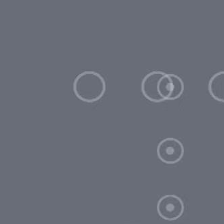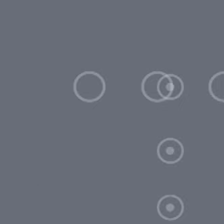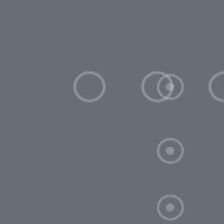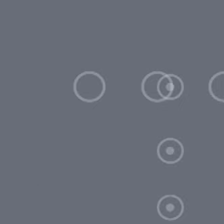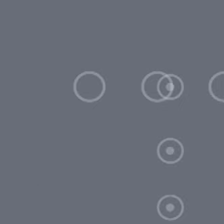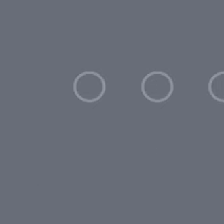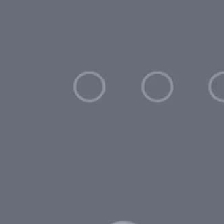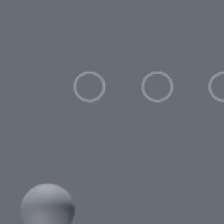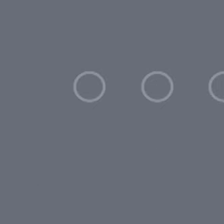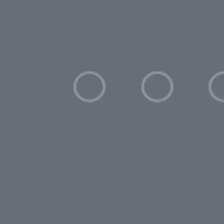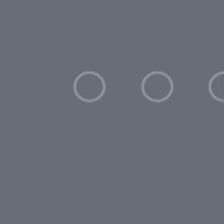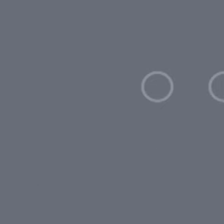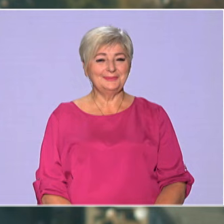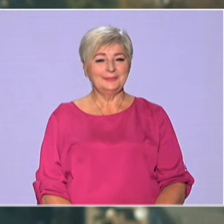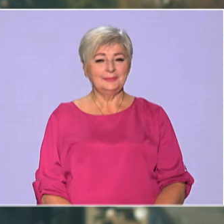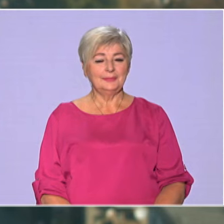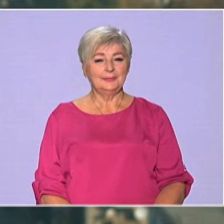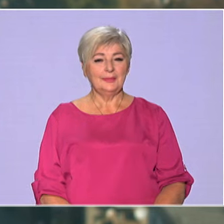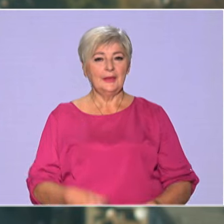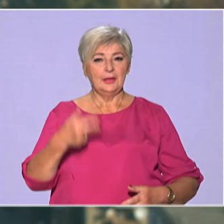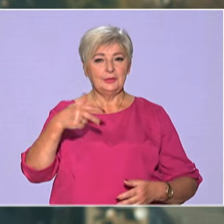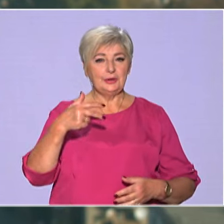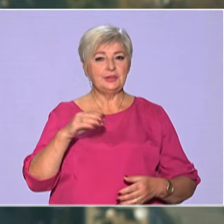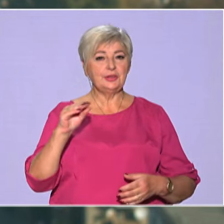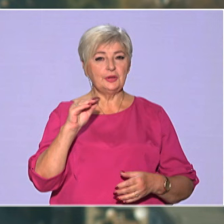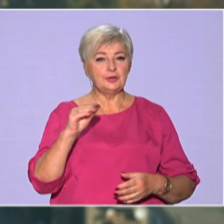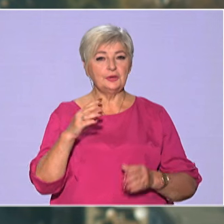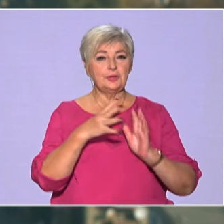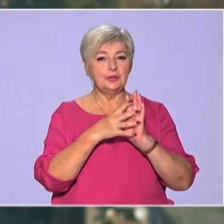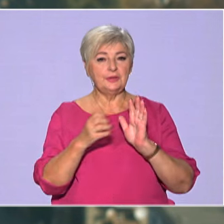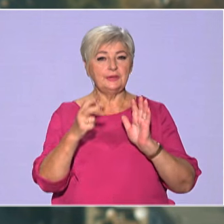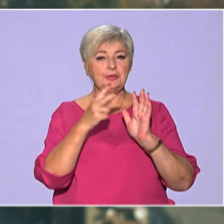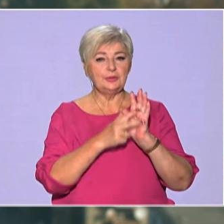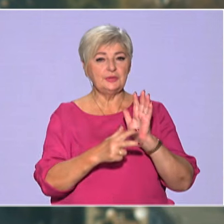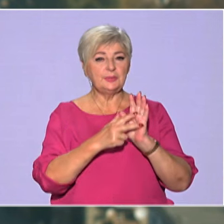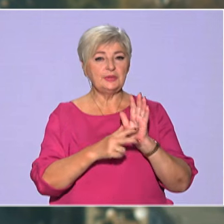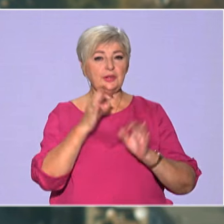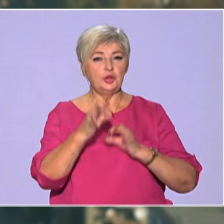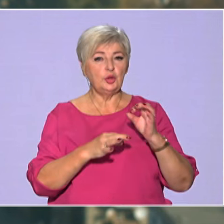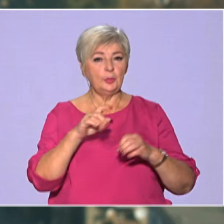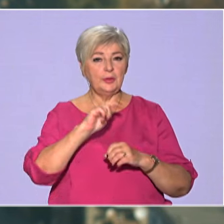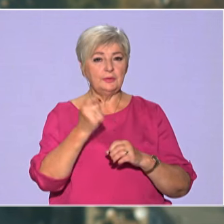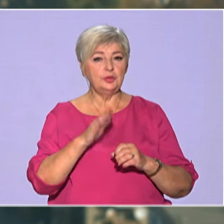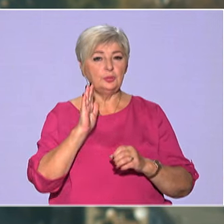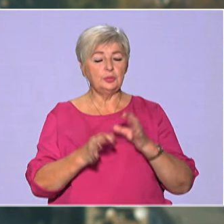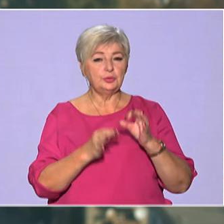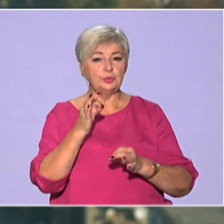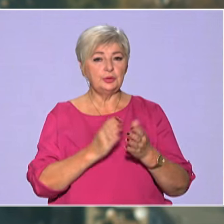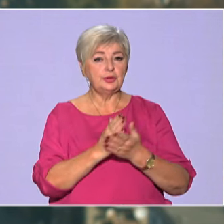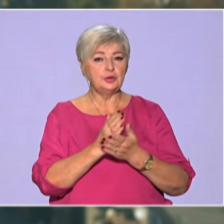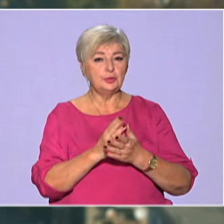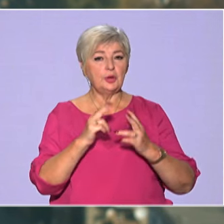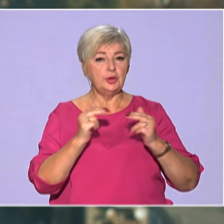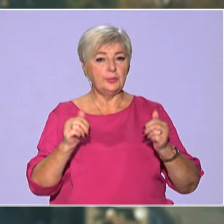Музика 30 жовтня 980-та доба війни. Судитимуть чиновників